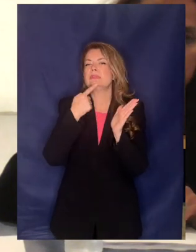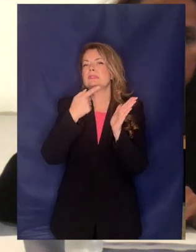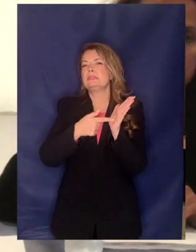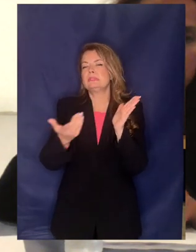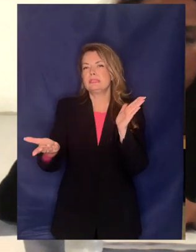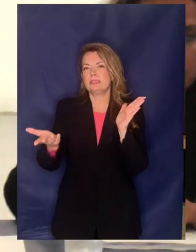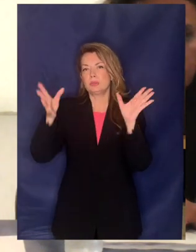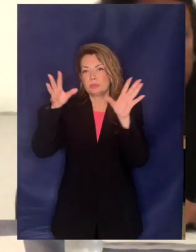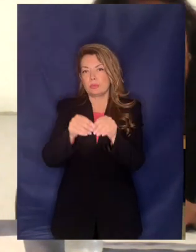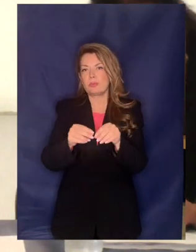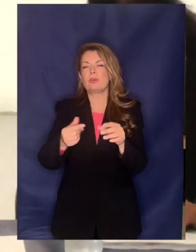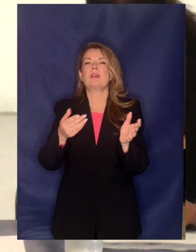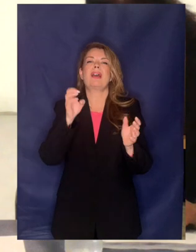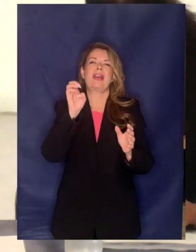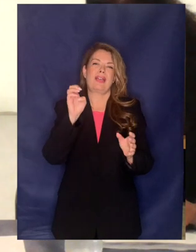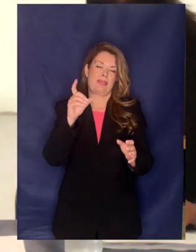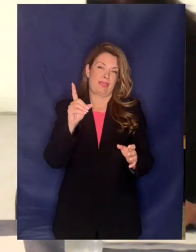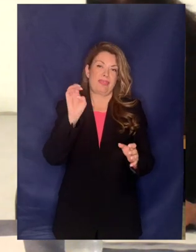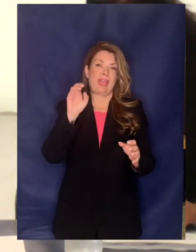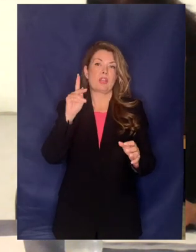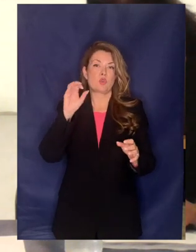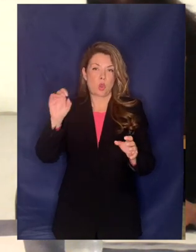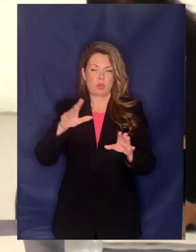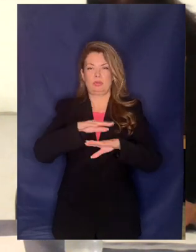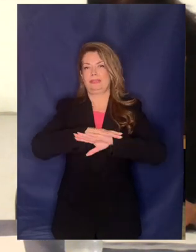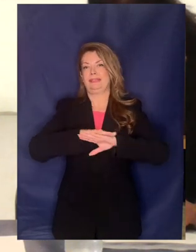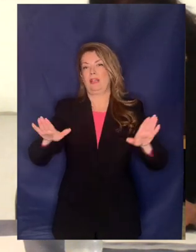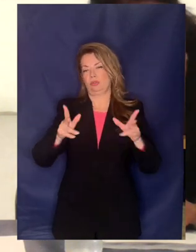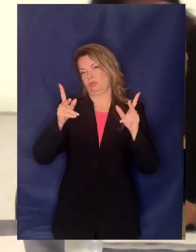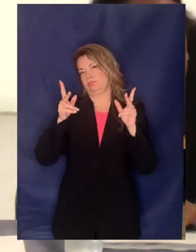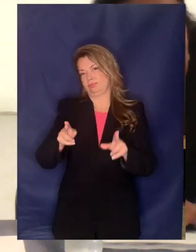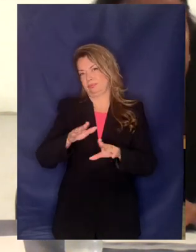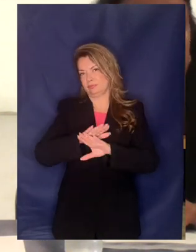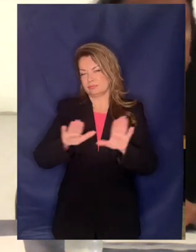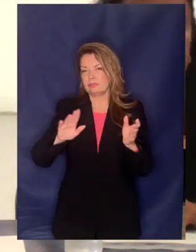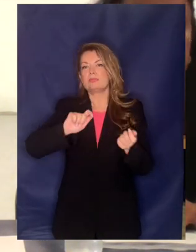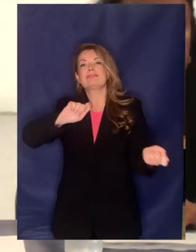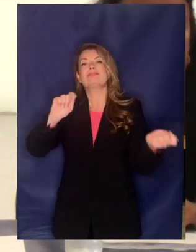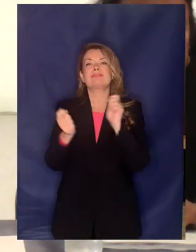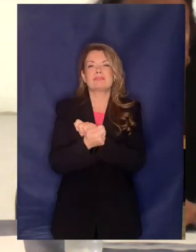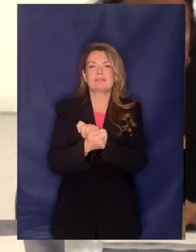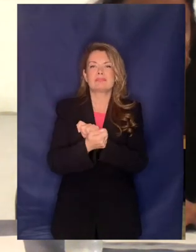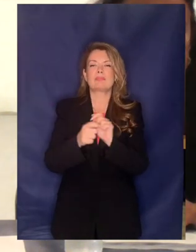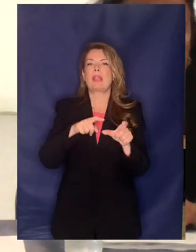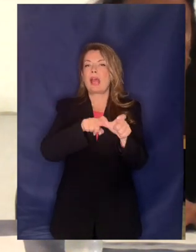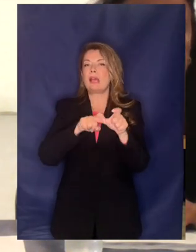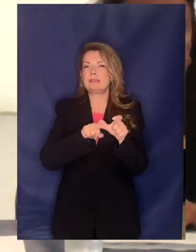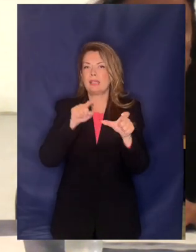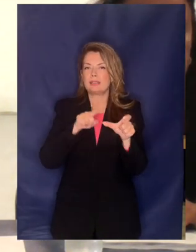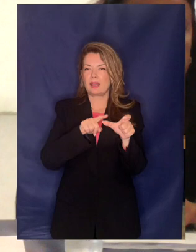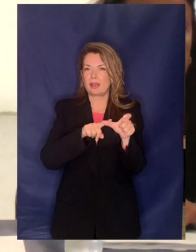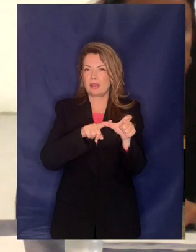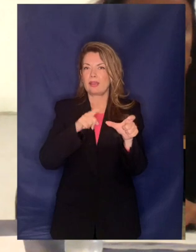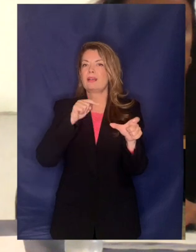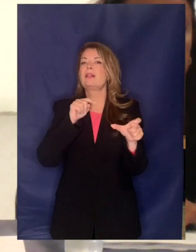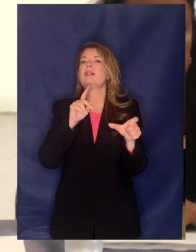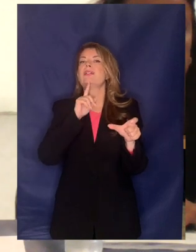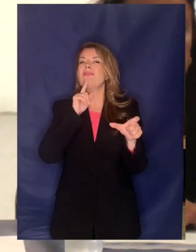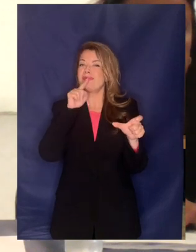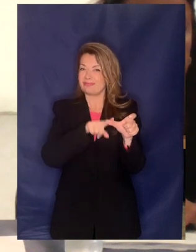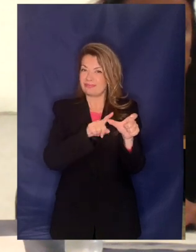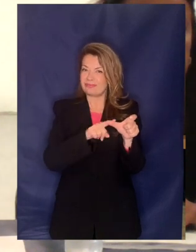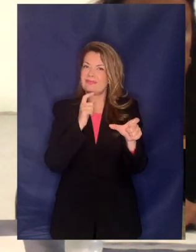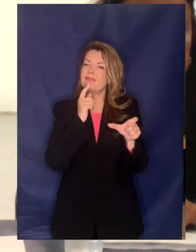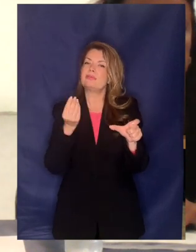της δέκο σταμάτησε να είναι μία δέκο και μπήκε ουσιαστικά ο